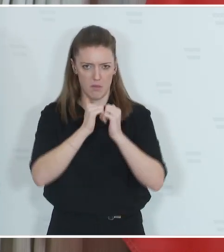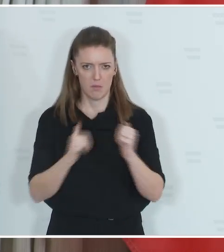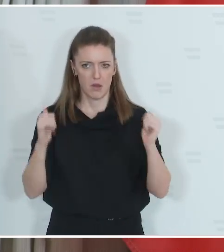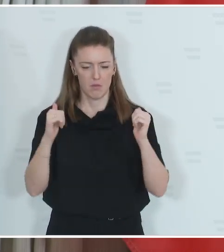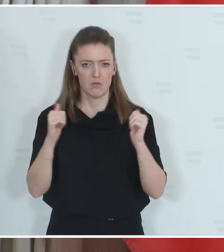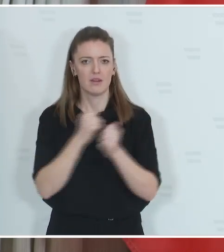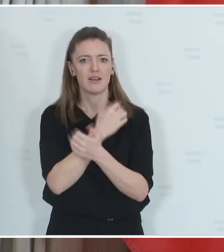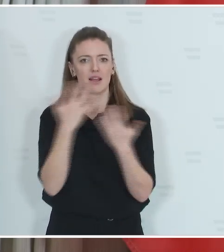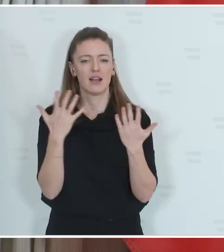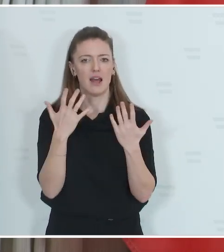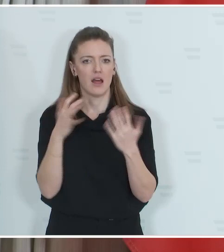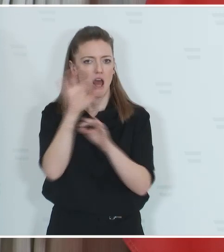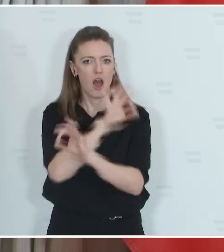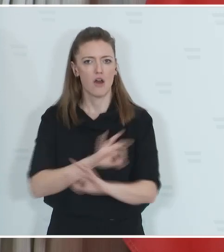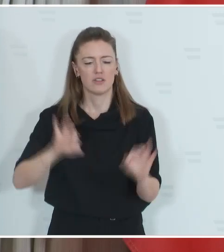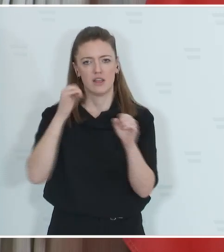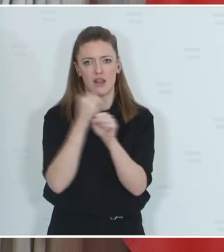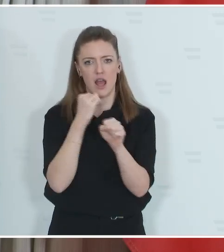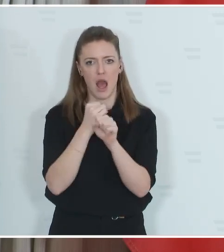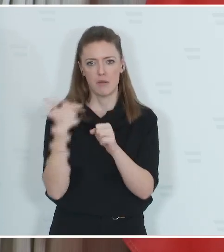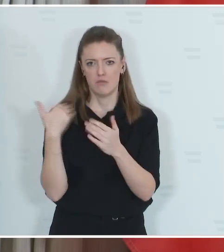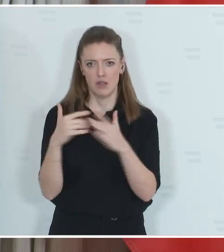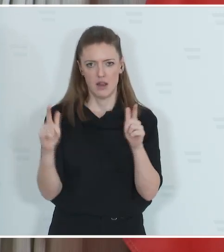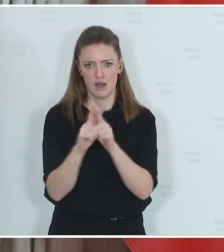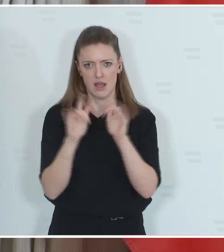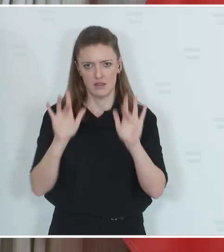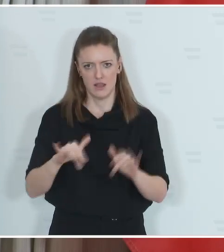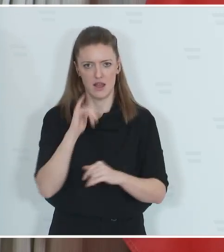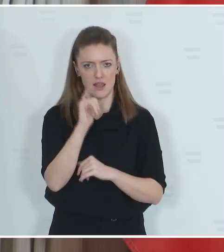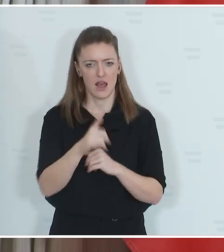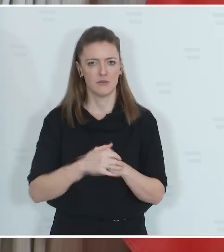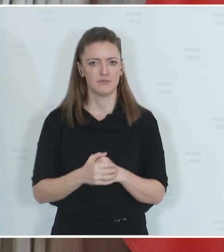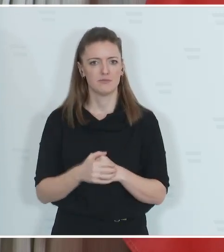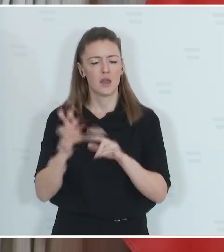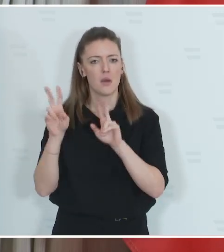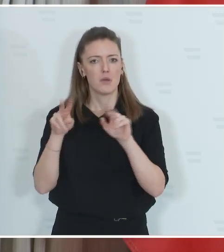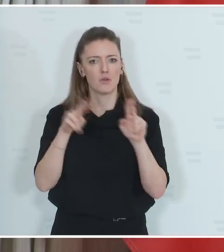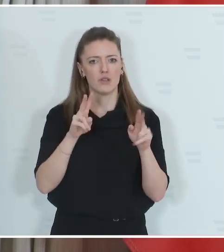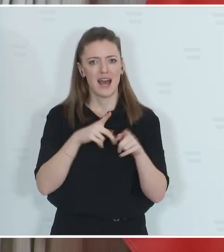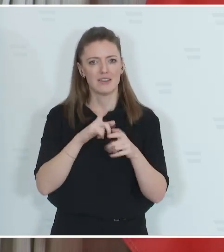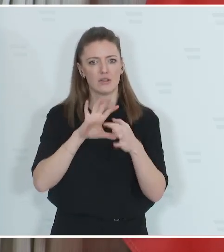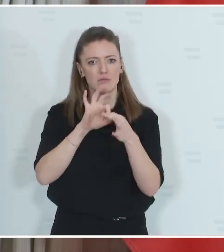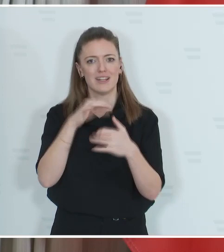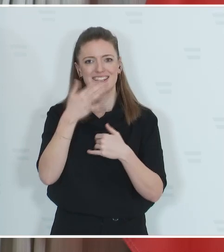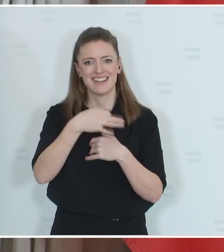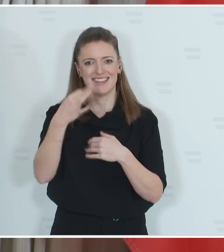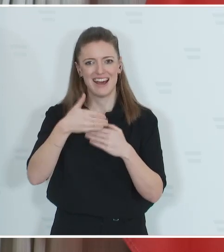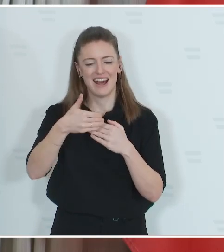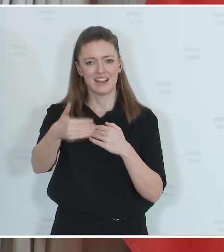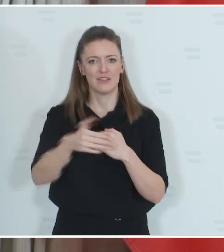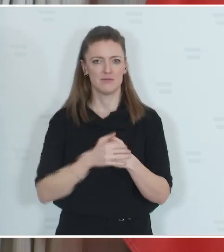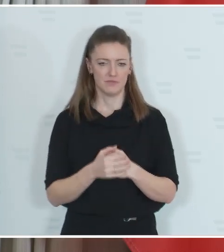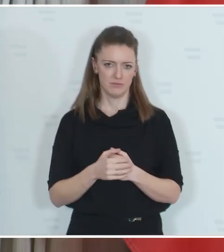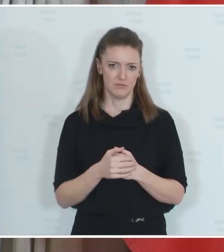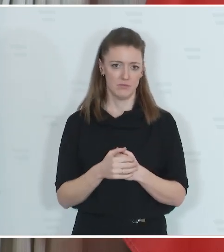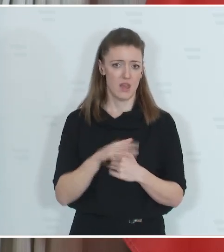weil dort eine ausgezeichnete Arbeit auch geleistet ist. Begutachtungsstart in den nächsten Tagen. Es